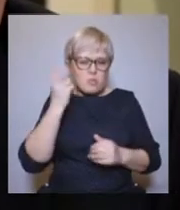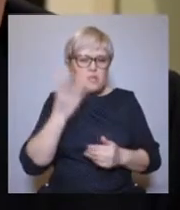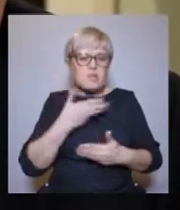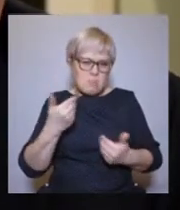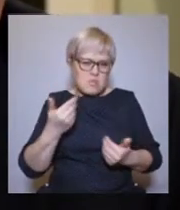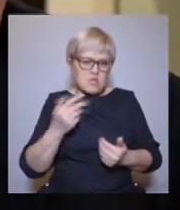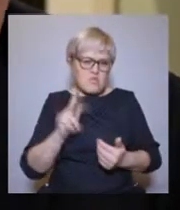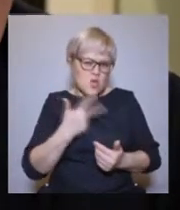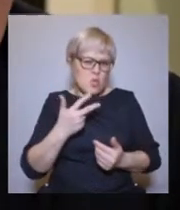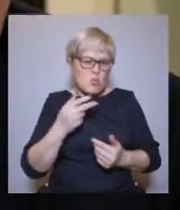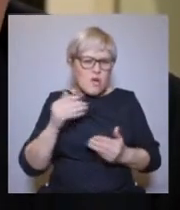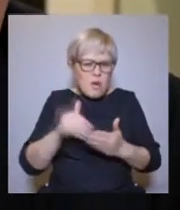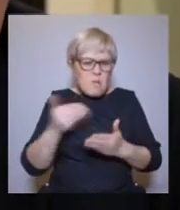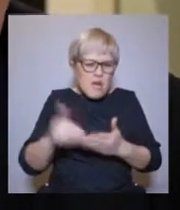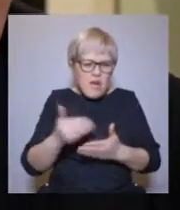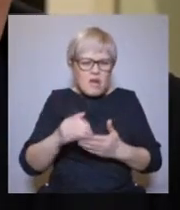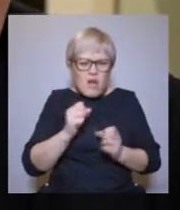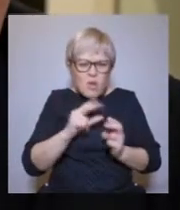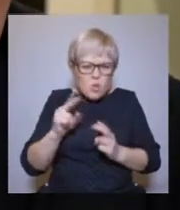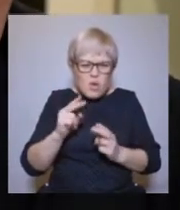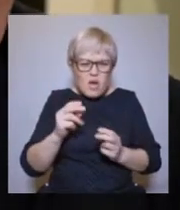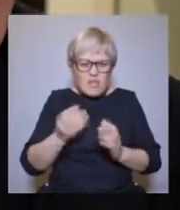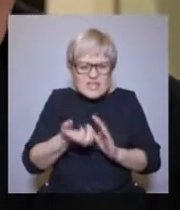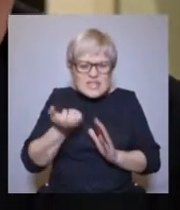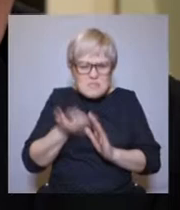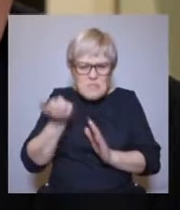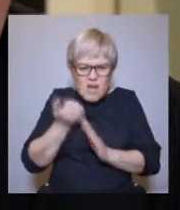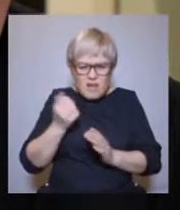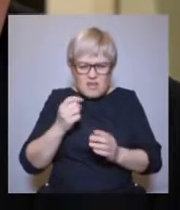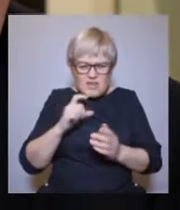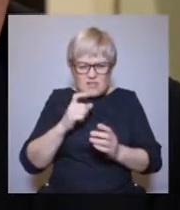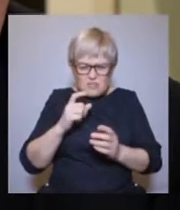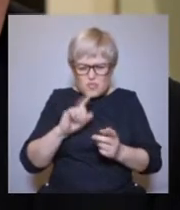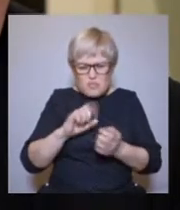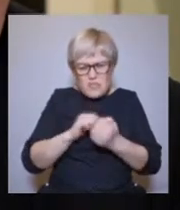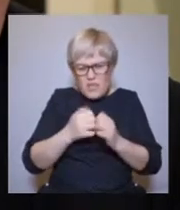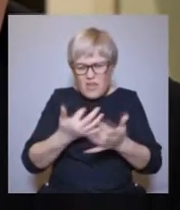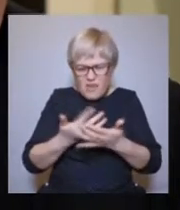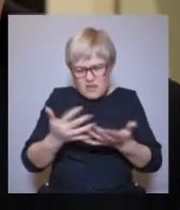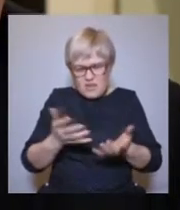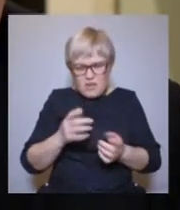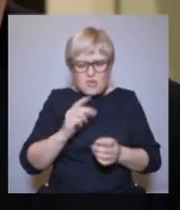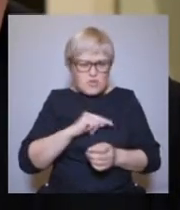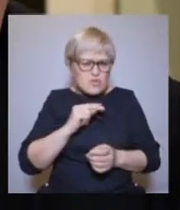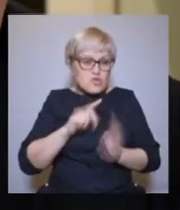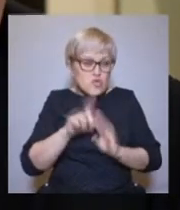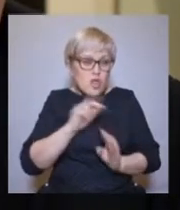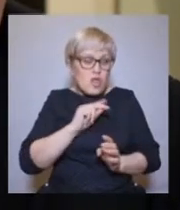И мы прямо аккуратненько-аккуратненько стали снимать слой.